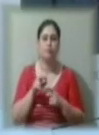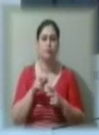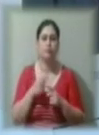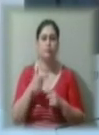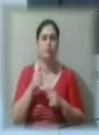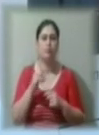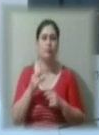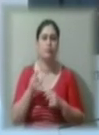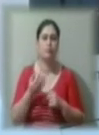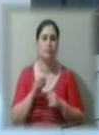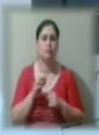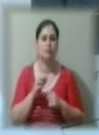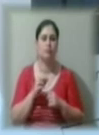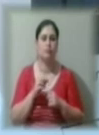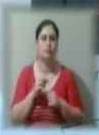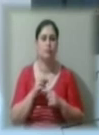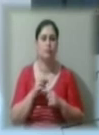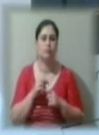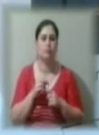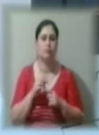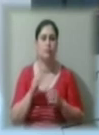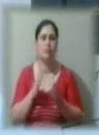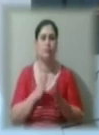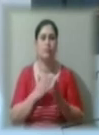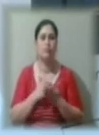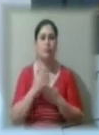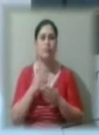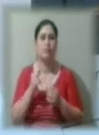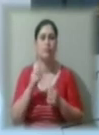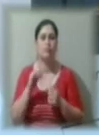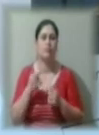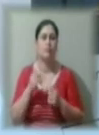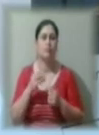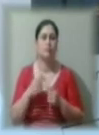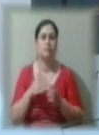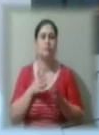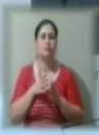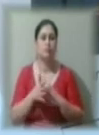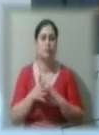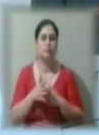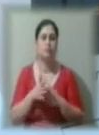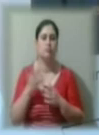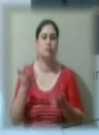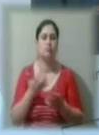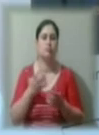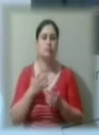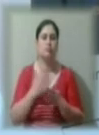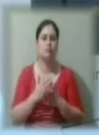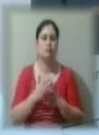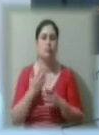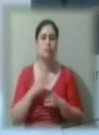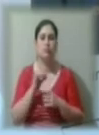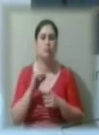високочастотного електромагнітного випромінювання, яке має іонізуючу дію